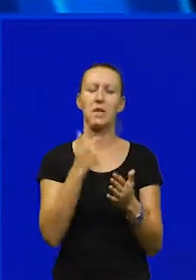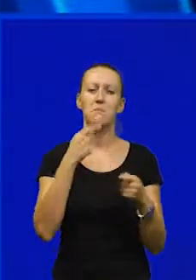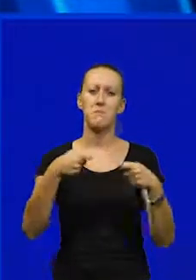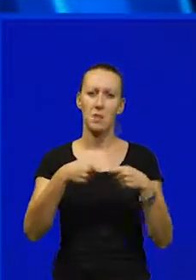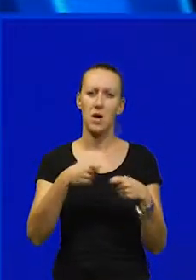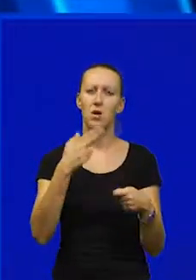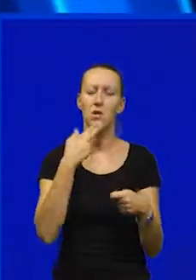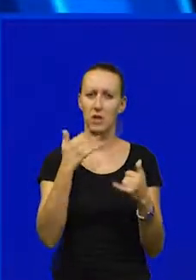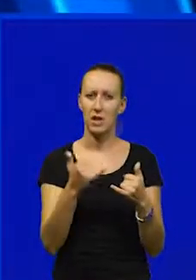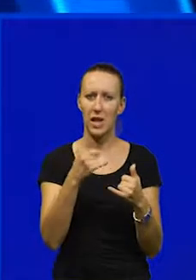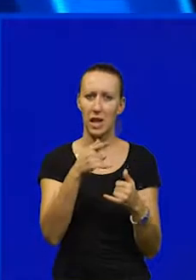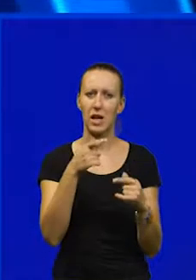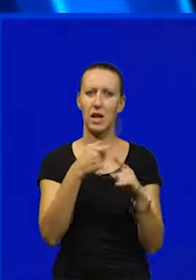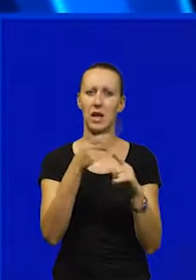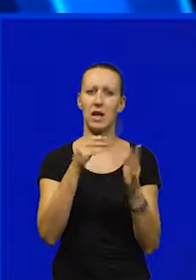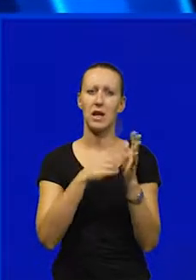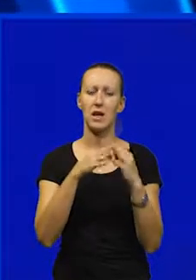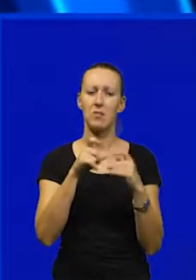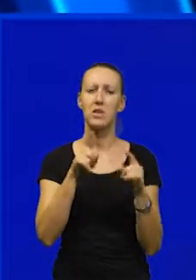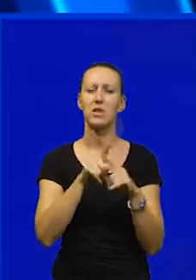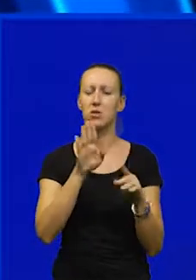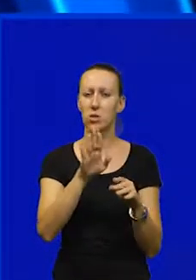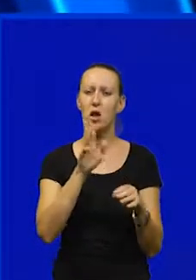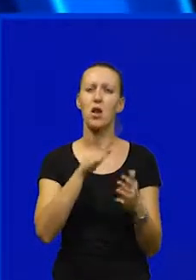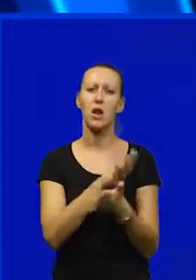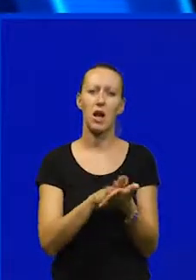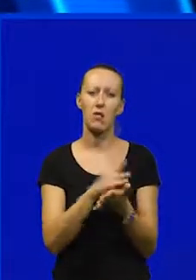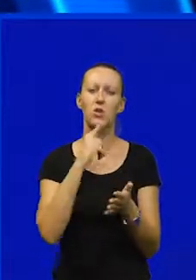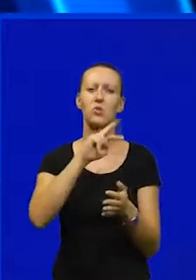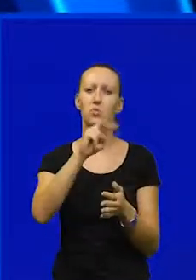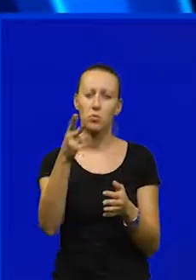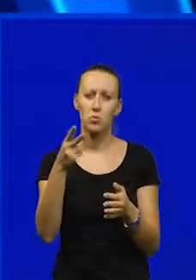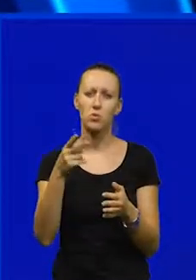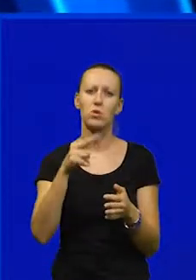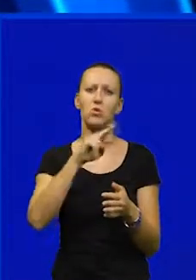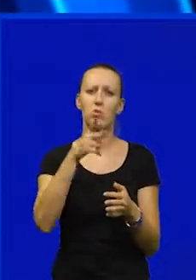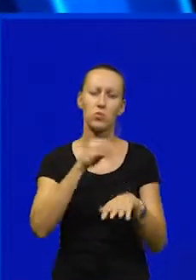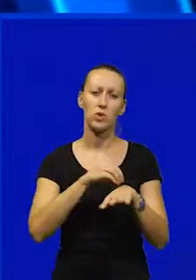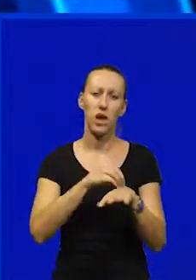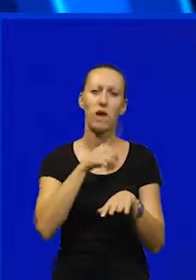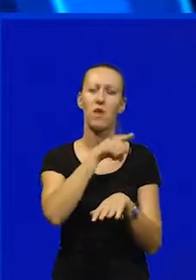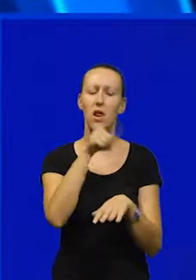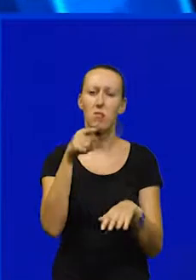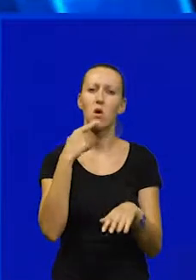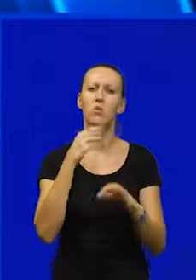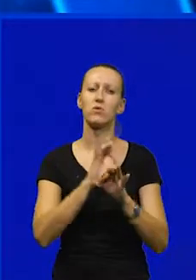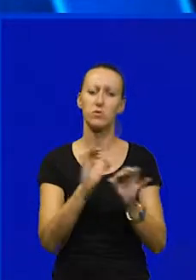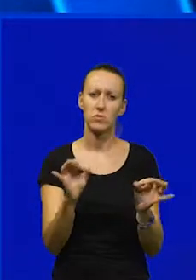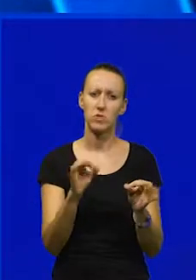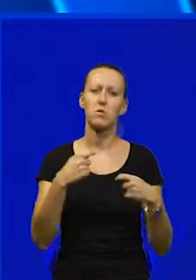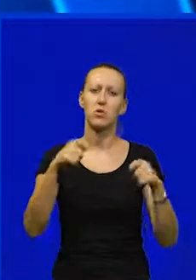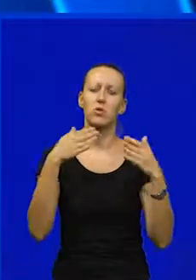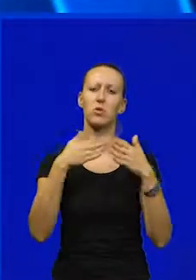partnerom koji je danas to je Kermas Grupa ali isto tako oni razgovaraju sa drugima znači i drugi se javljuju njima koji su spremni znači